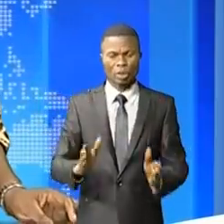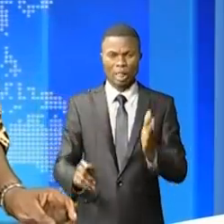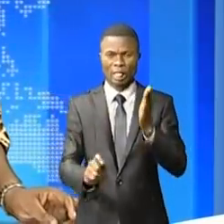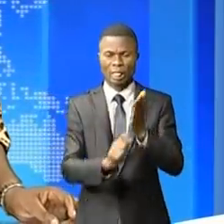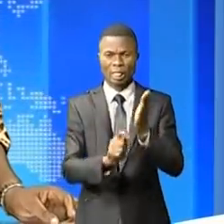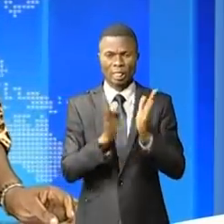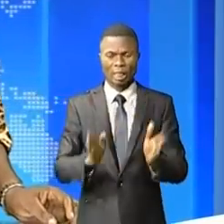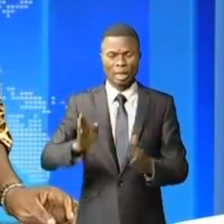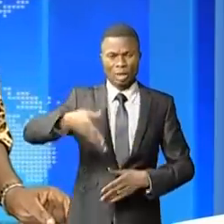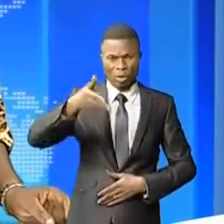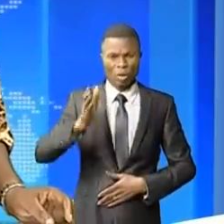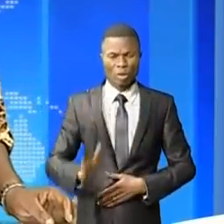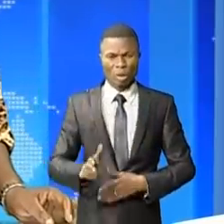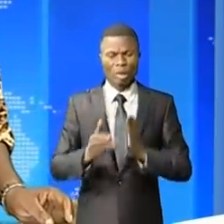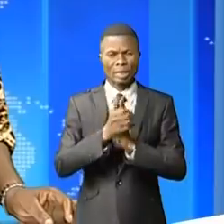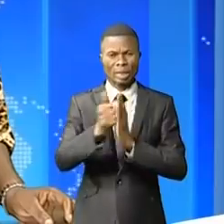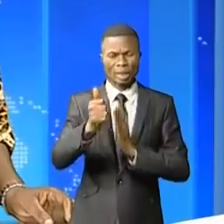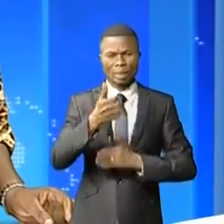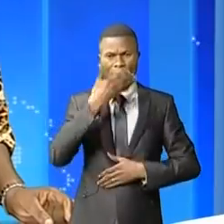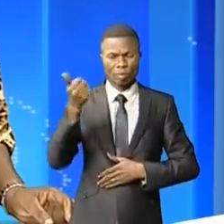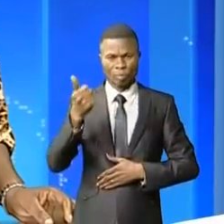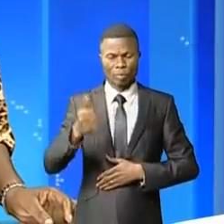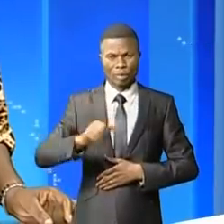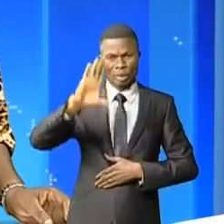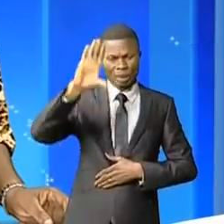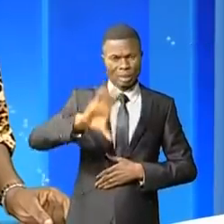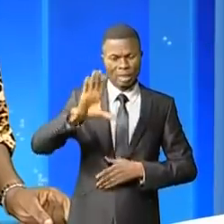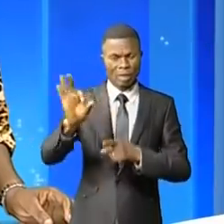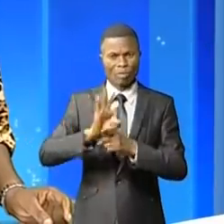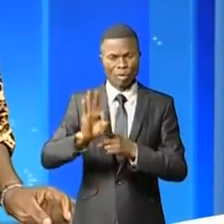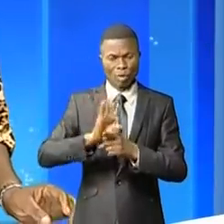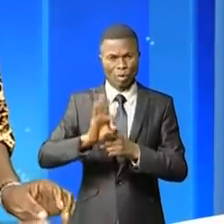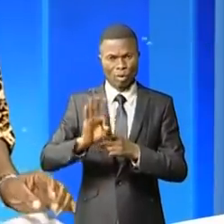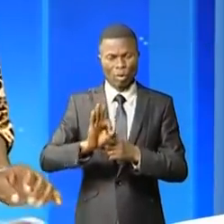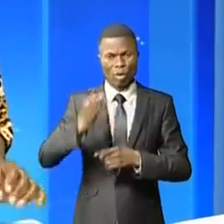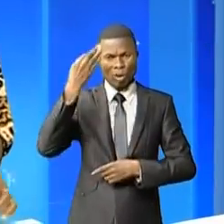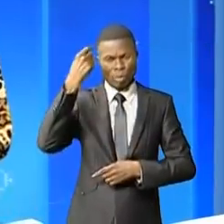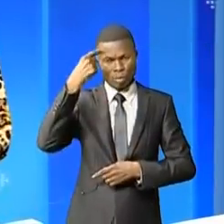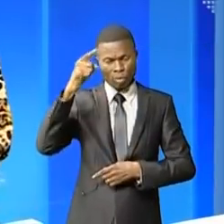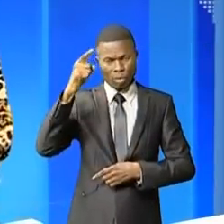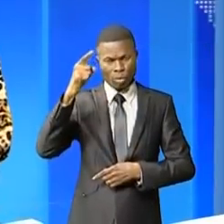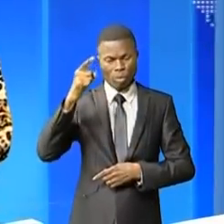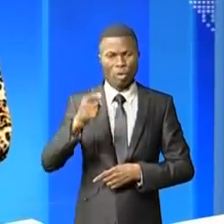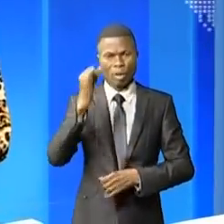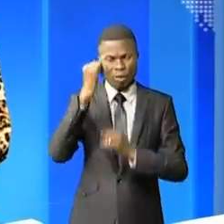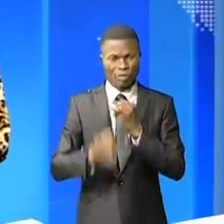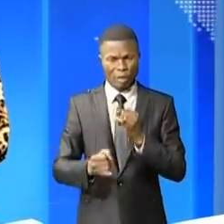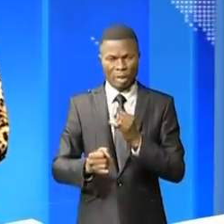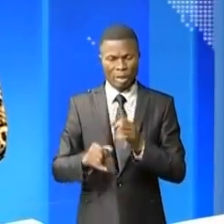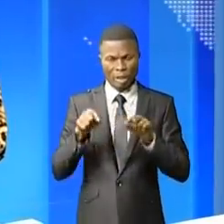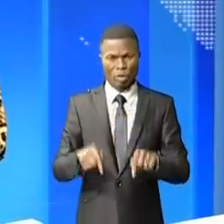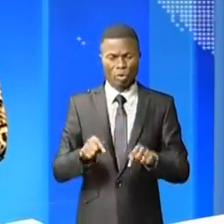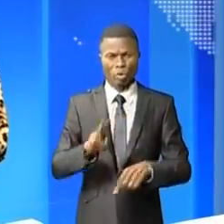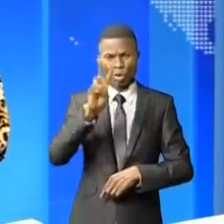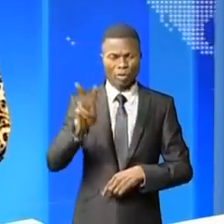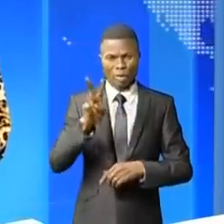techniciens professionnels et de qualité. La cinquième session de la formation a été clôturée aujourd